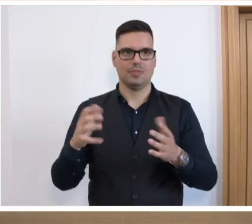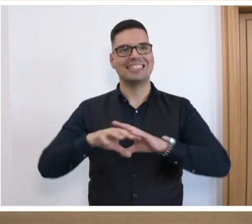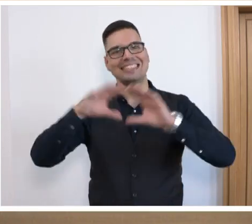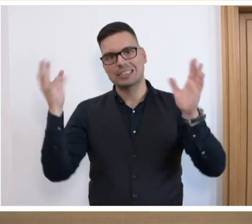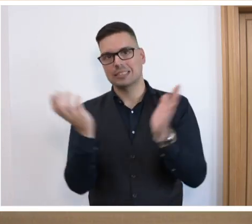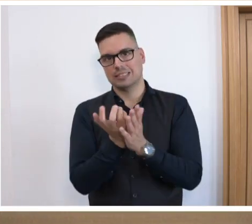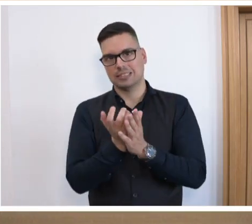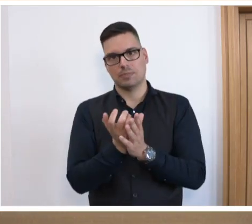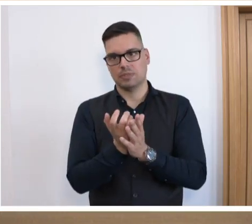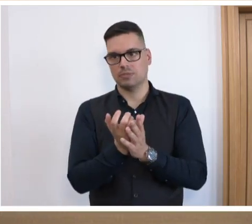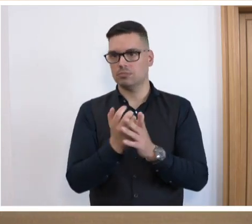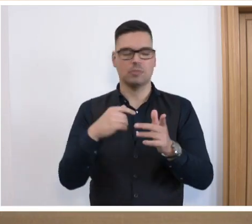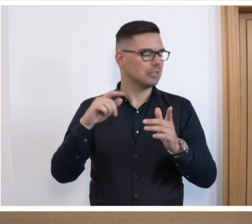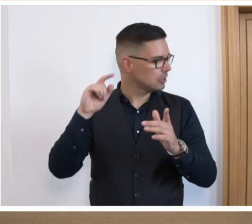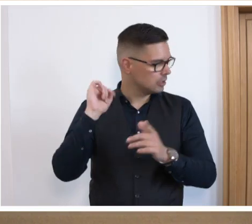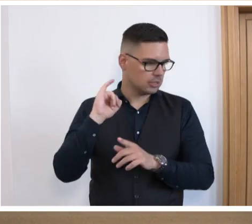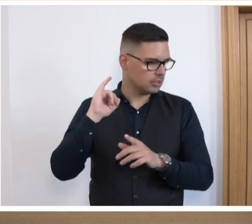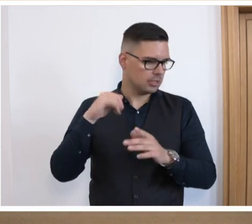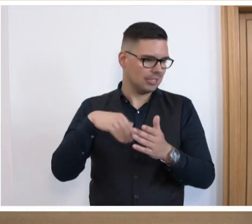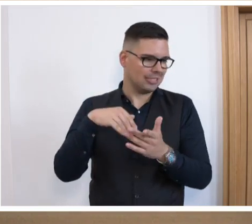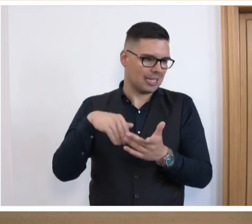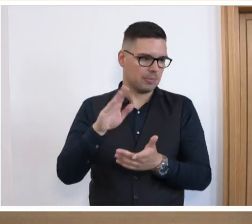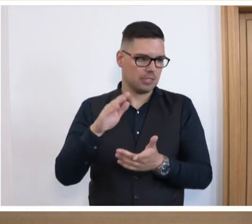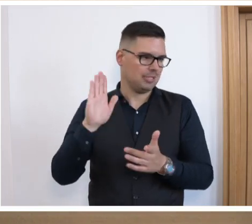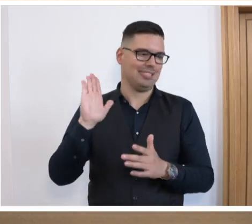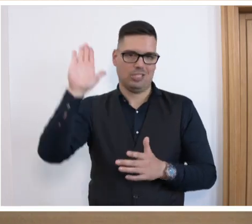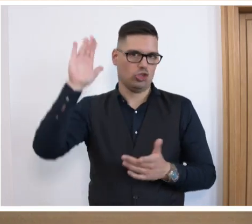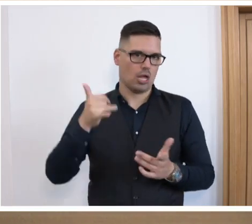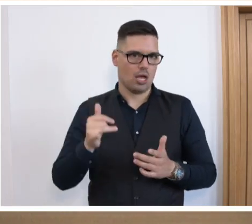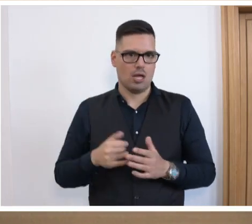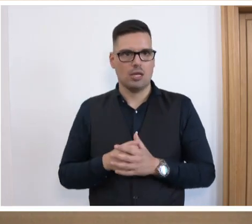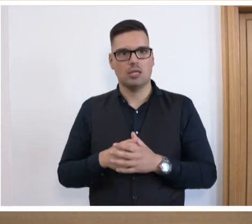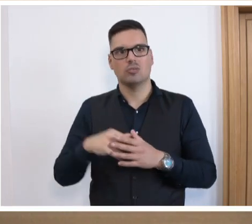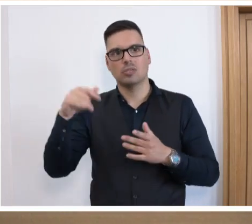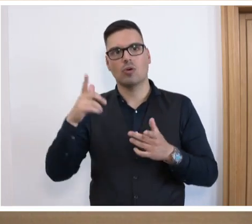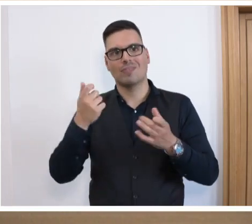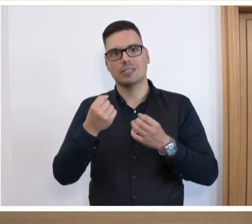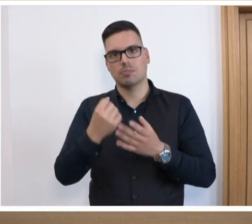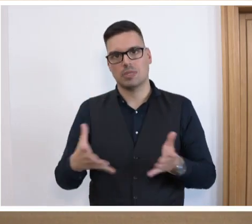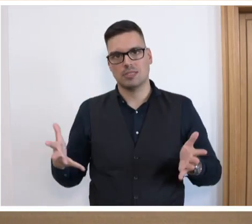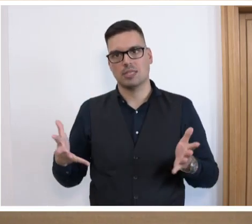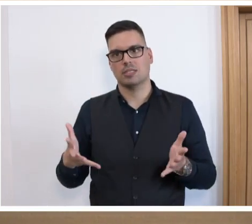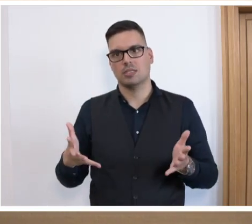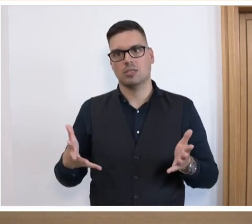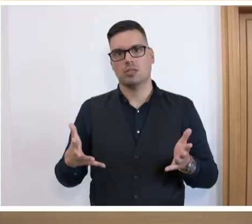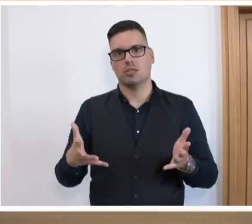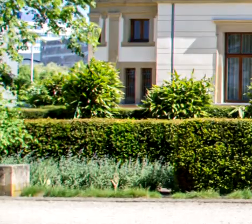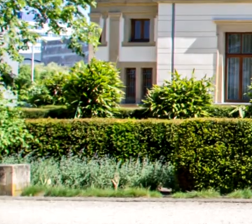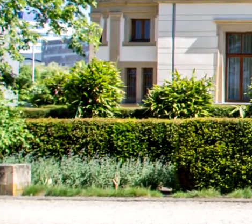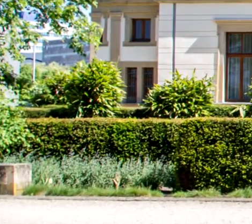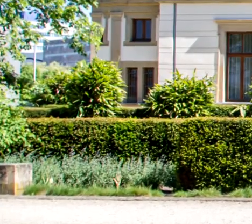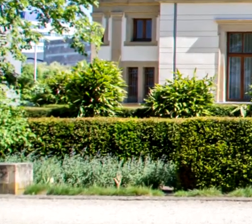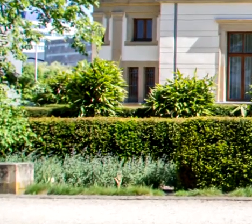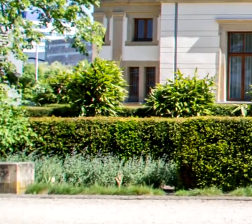Gesetzgebungsverfahren nicht zustimmen können. Das bedauern wir sehr. Und was noch passiert, das müssen wir noch in Ruhe beraten. Herzlichen Dank.